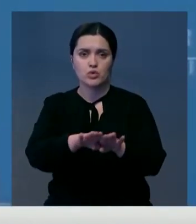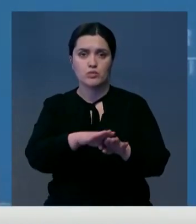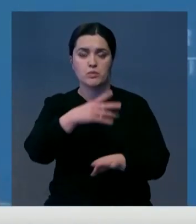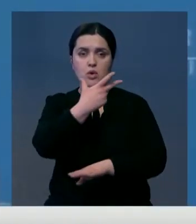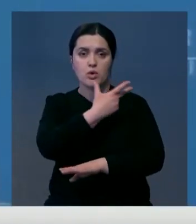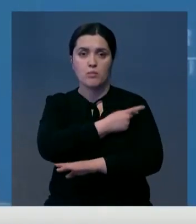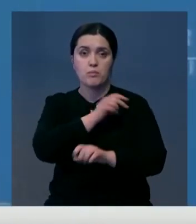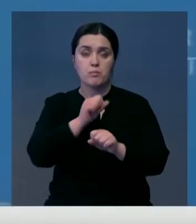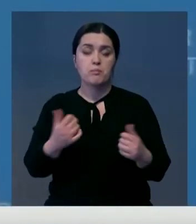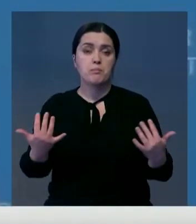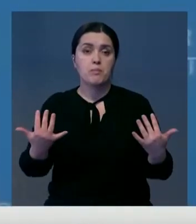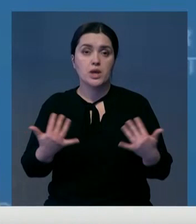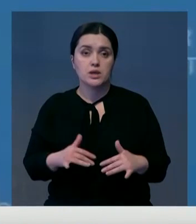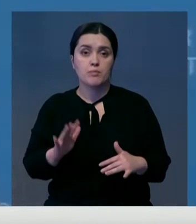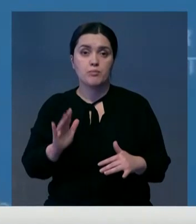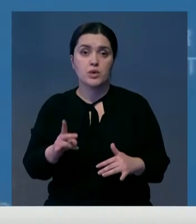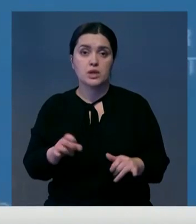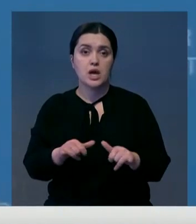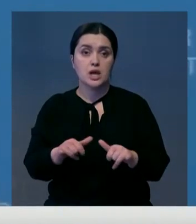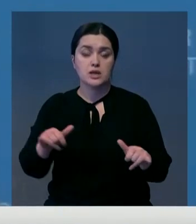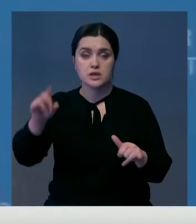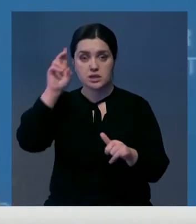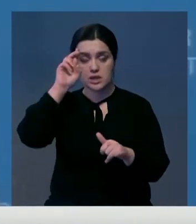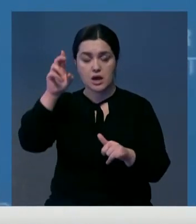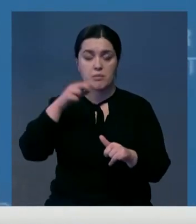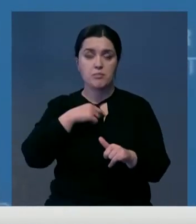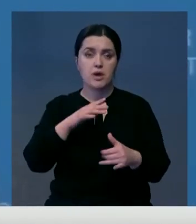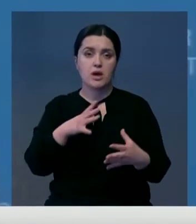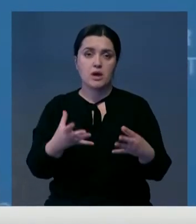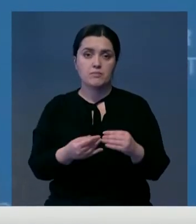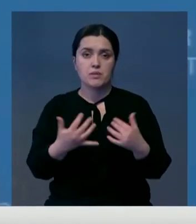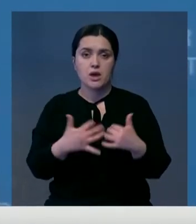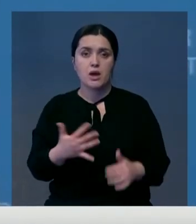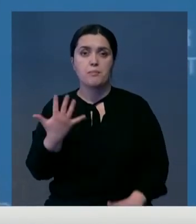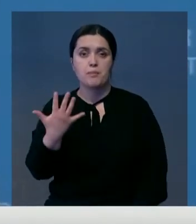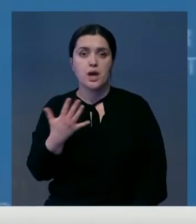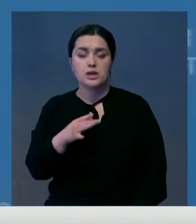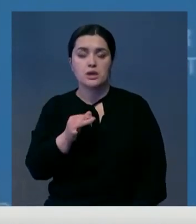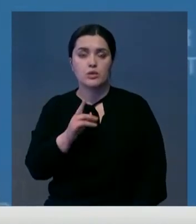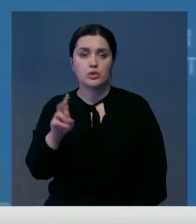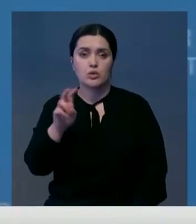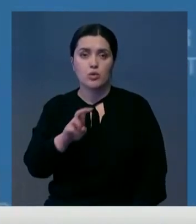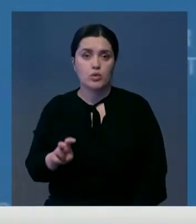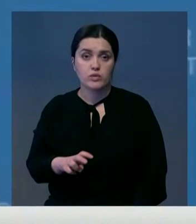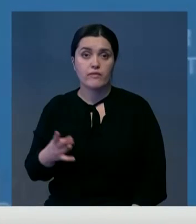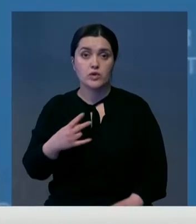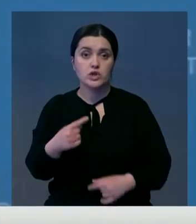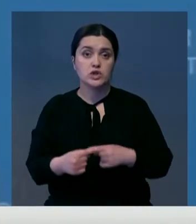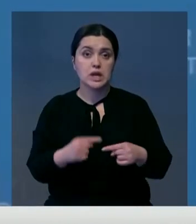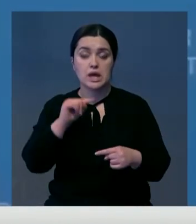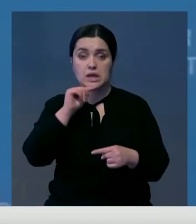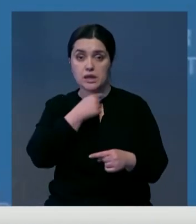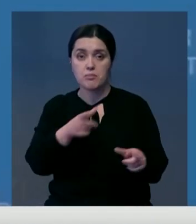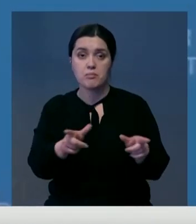Половина этих потерь придется на развитые страны. Мы их оцениваем примерно в 5 триллионов долларов. Можно этого избежать через экономическое